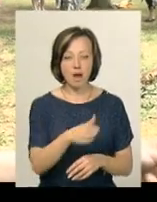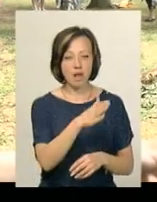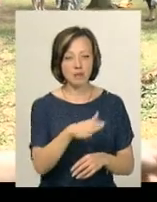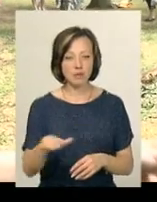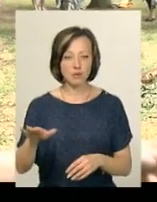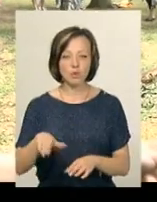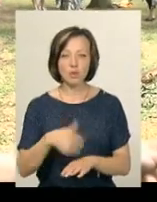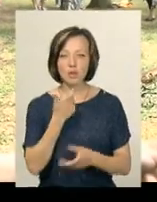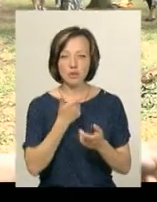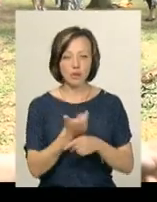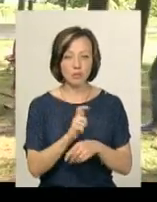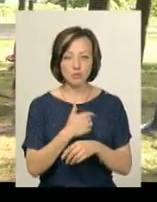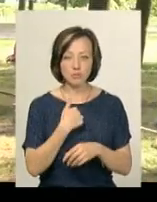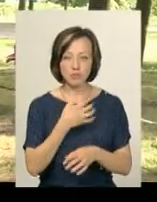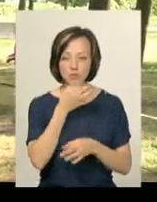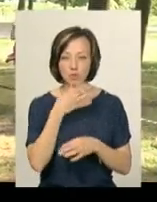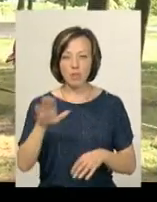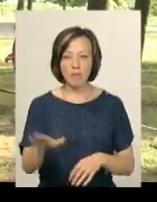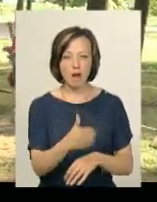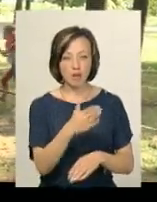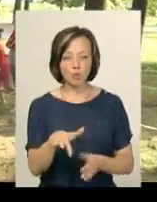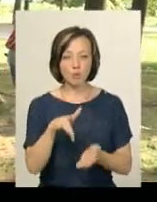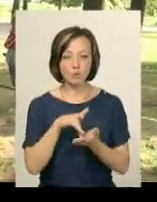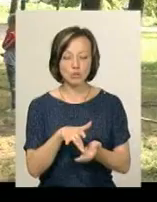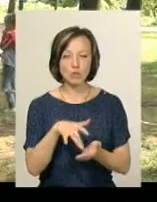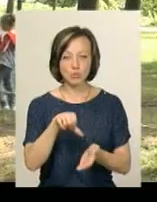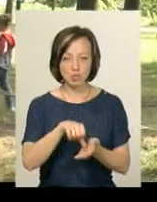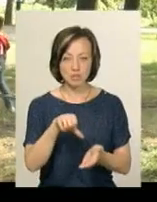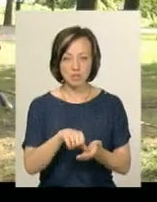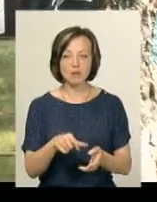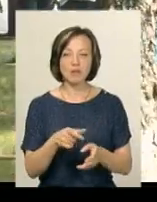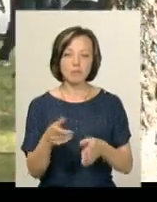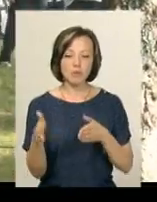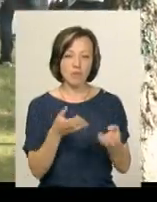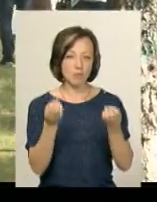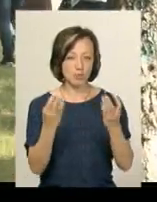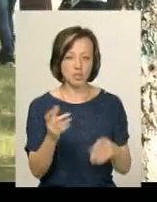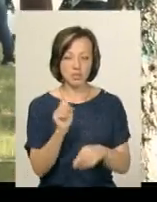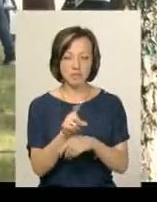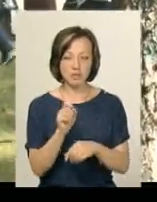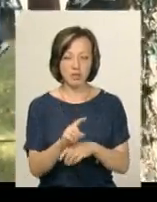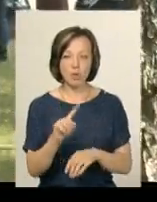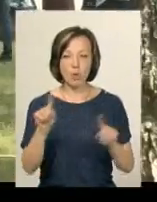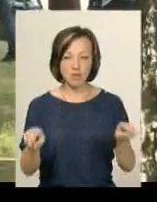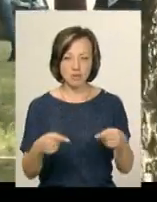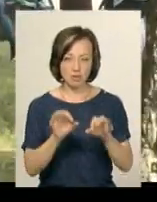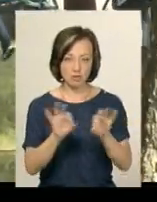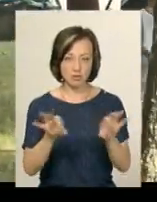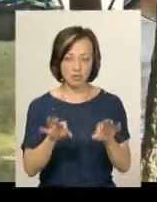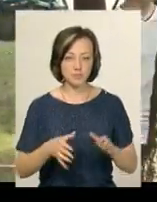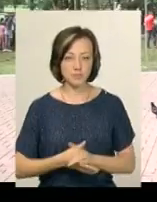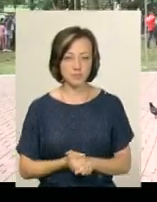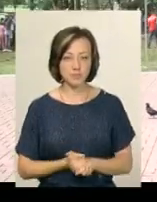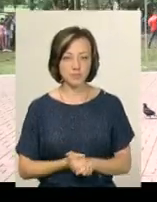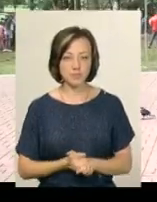саме більше мені сподобалось на маятнику. Для учасників туристичного квесту підготували найпростіші завдання, розповів один з його організаторів Андрій